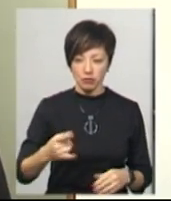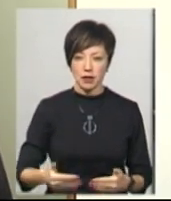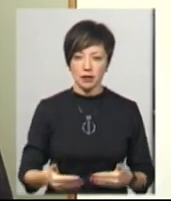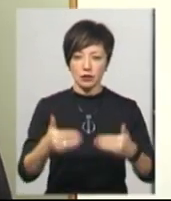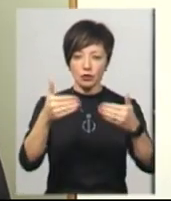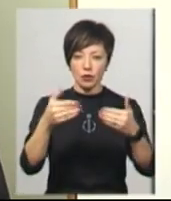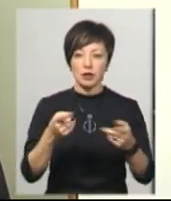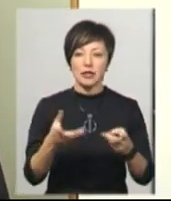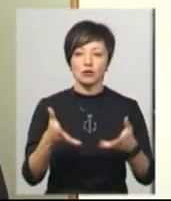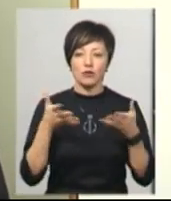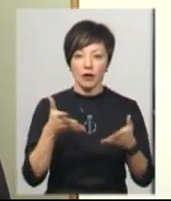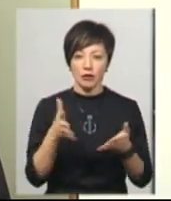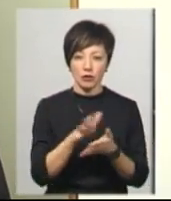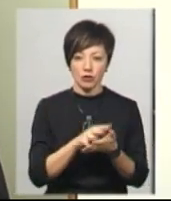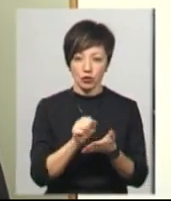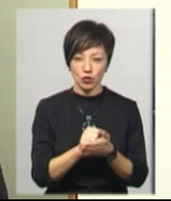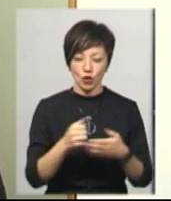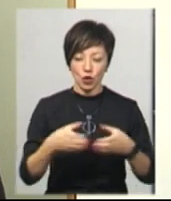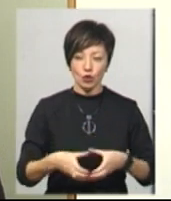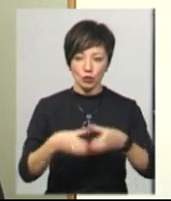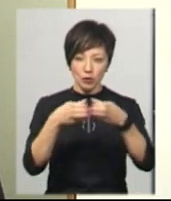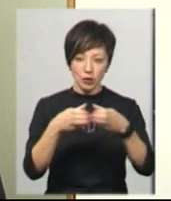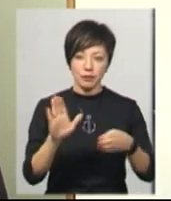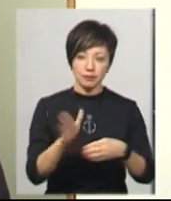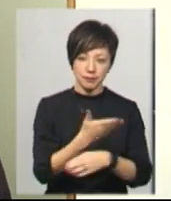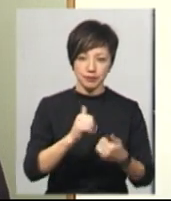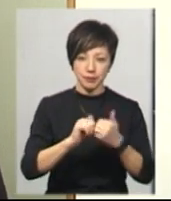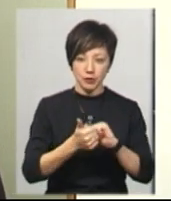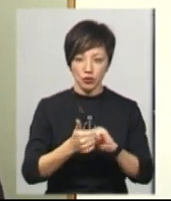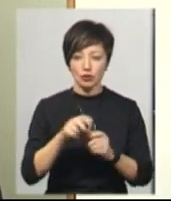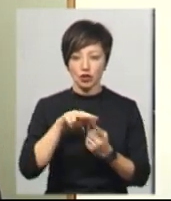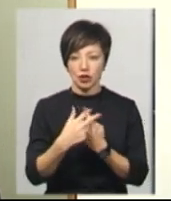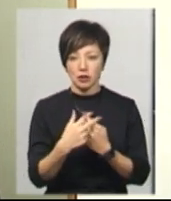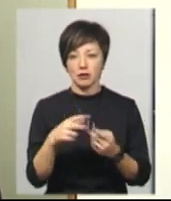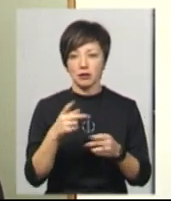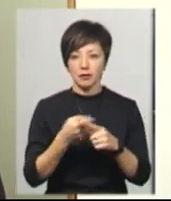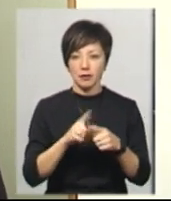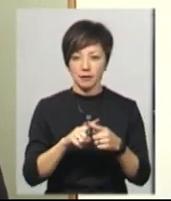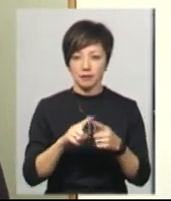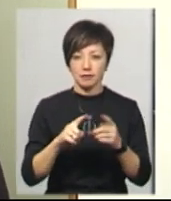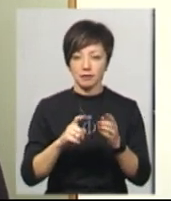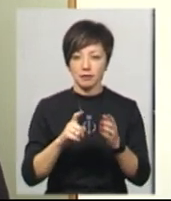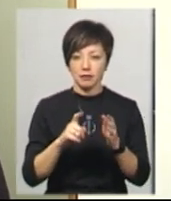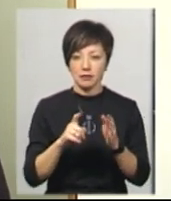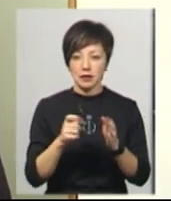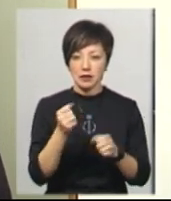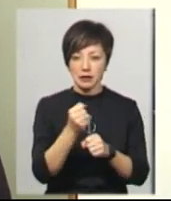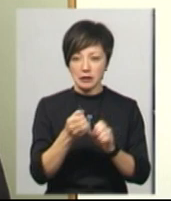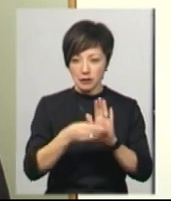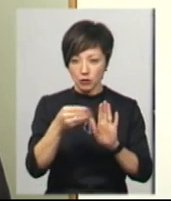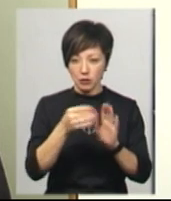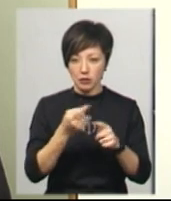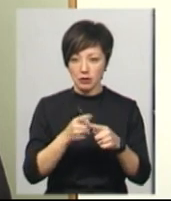труби, пошкодження було усунуто, частково труба поміняна, частково закарбована. За згодою з